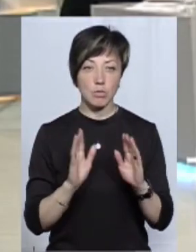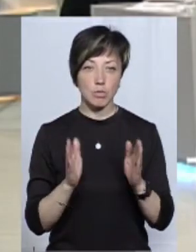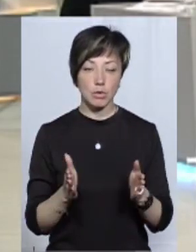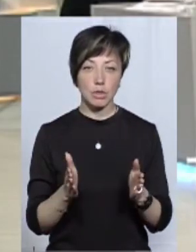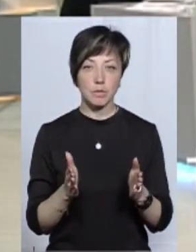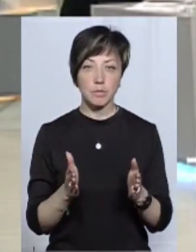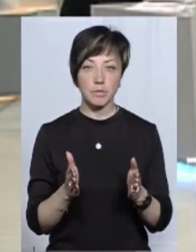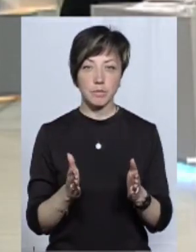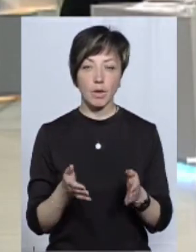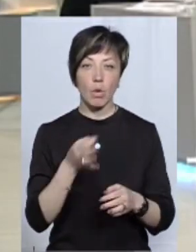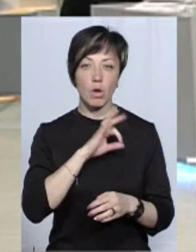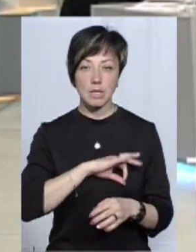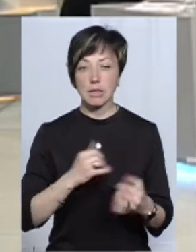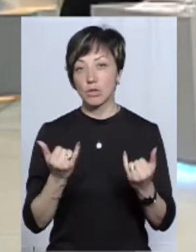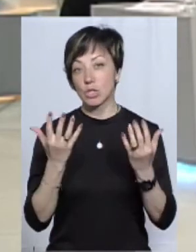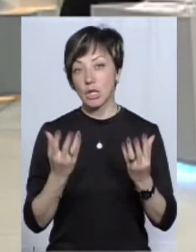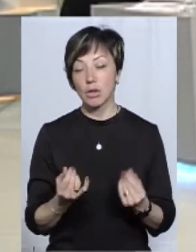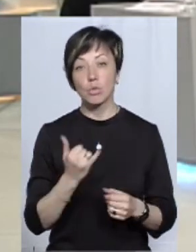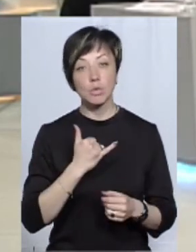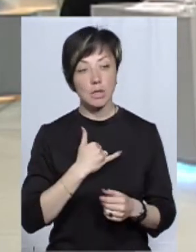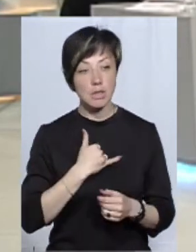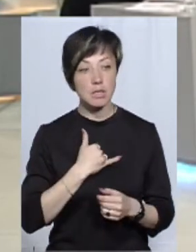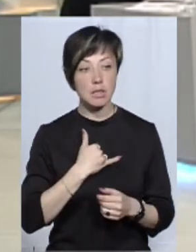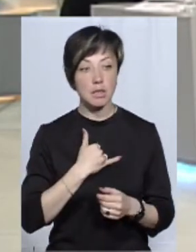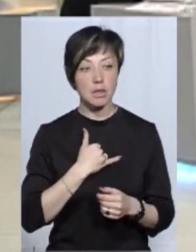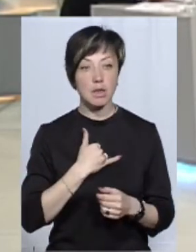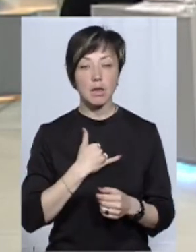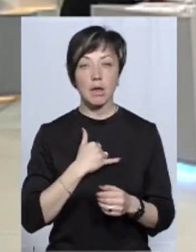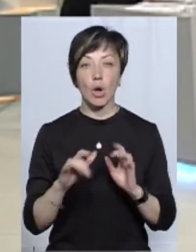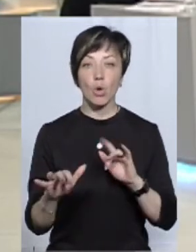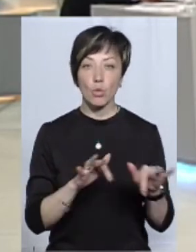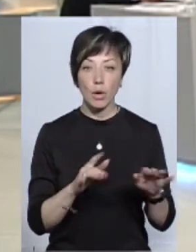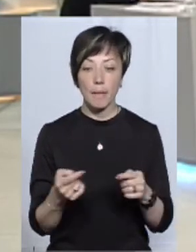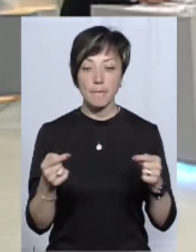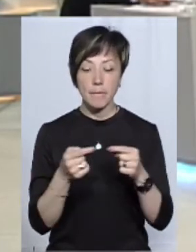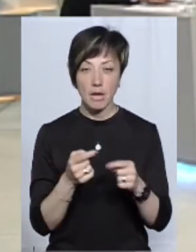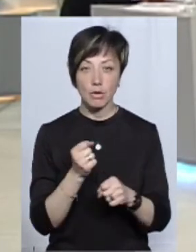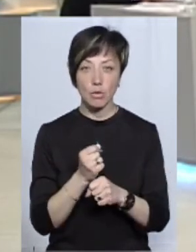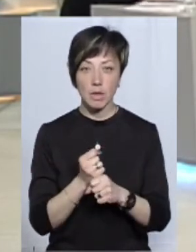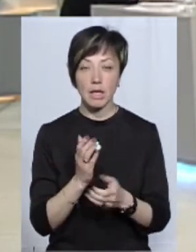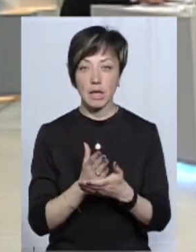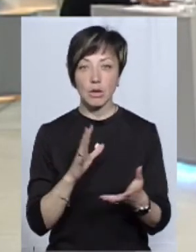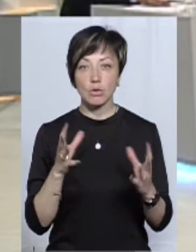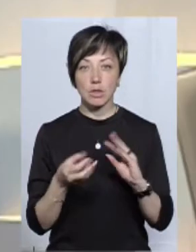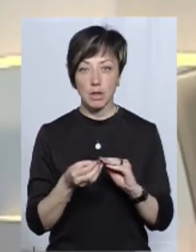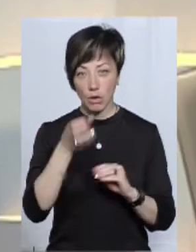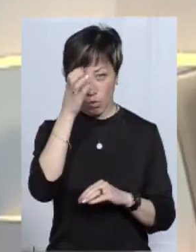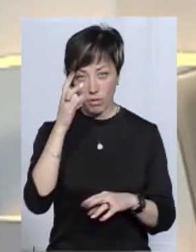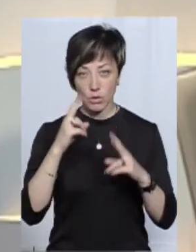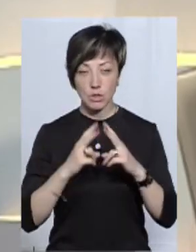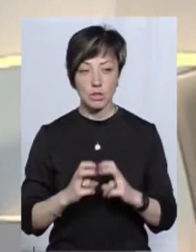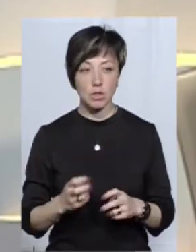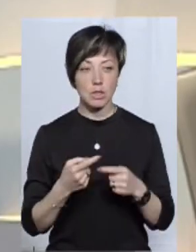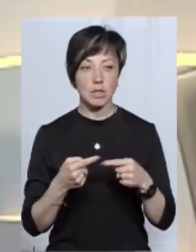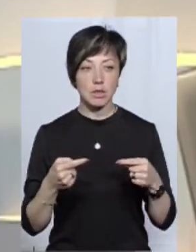дуже корисно. На сьогоднішній день у нас, скажімо, рухи певні в цю сторону робляться. Є результати наукових досліджень,